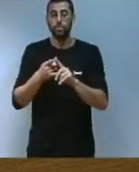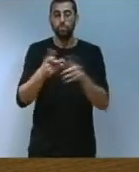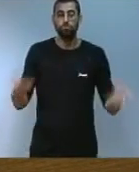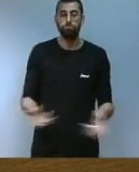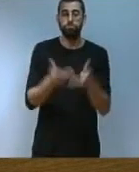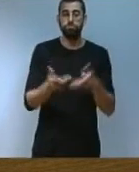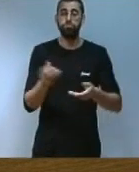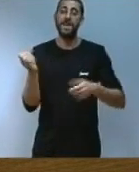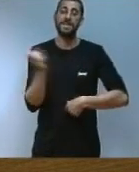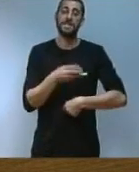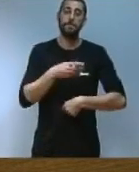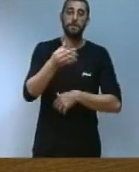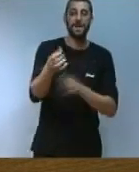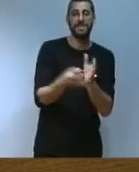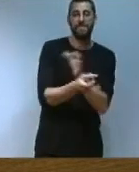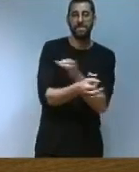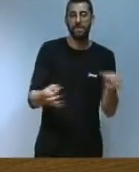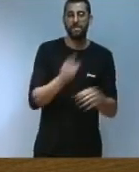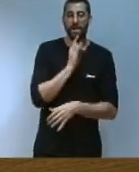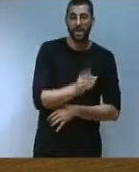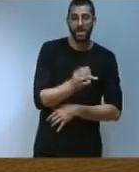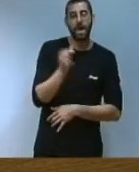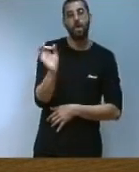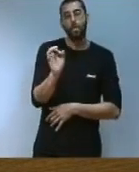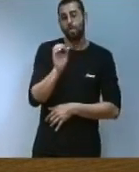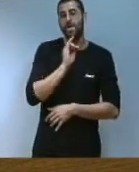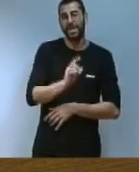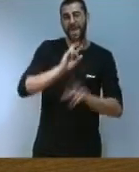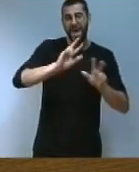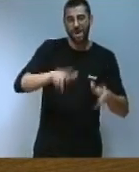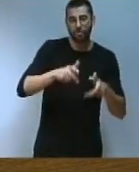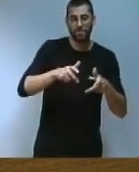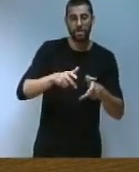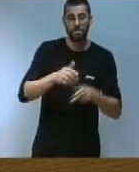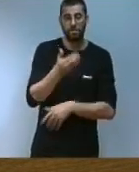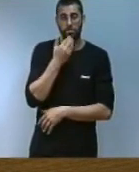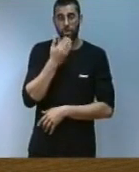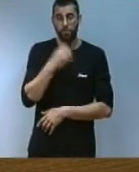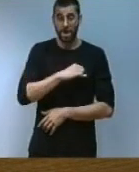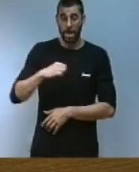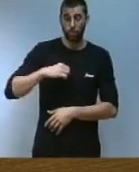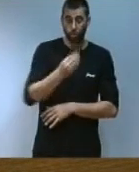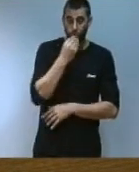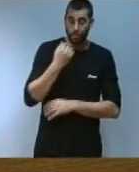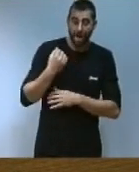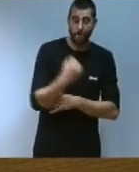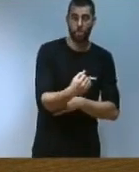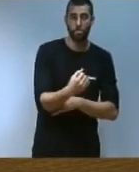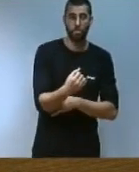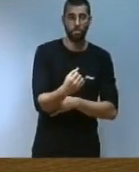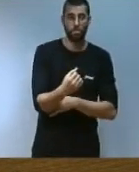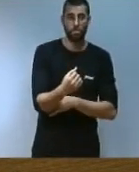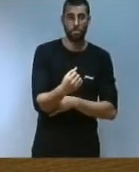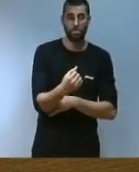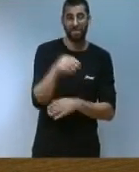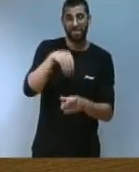'estalvi i eficiència energètica i les energies renovables com especialment el suport a l'autoconsum que tenen inat els